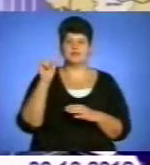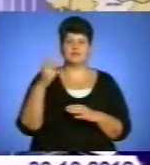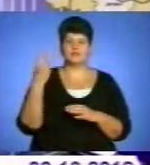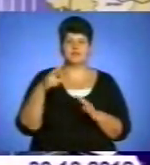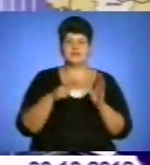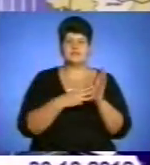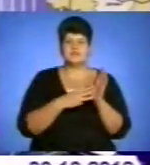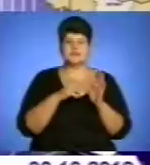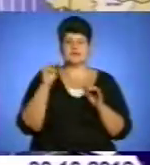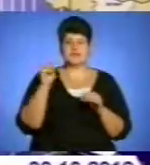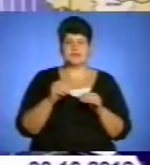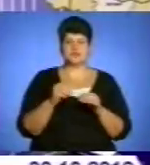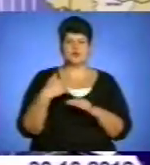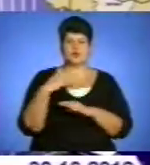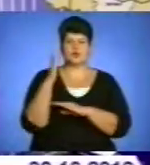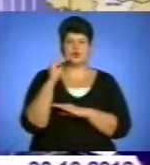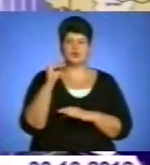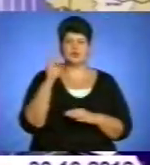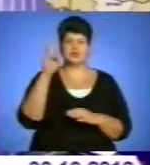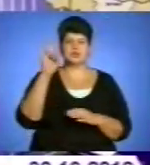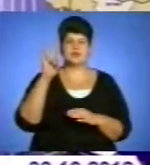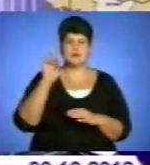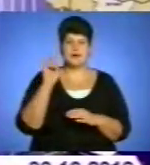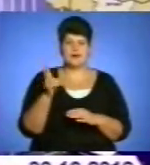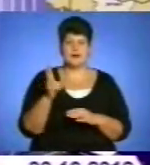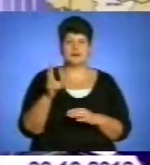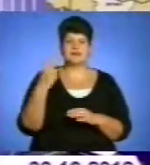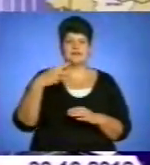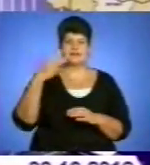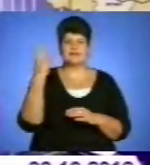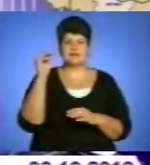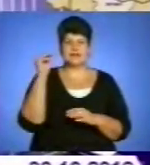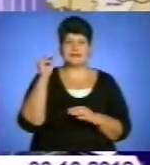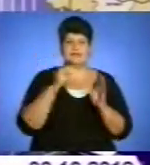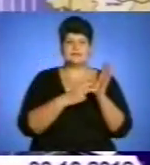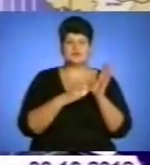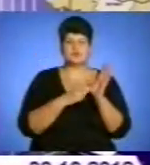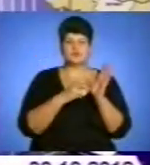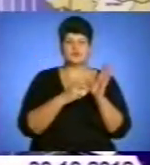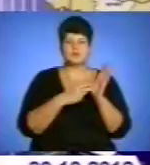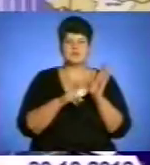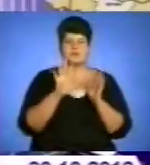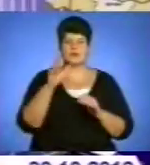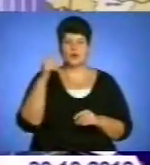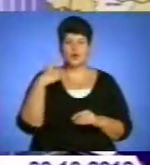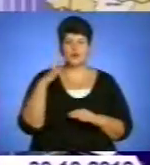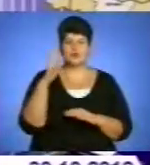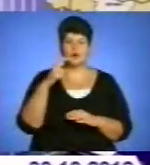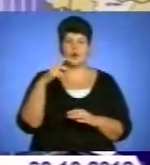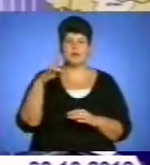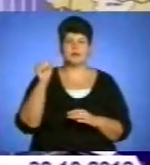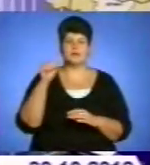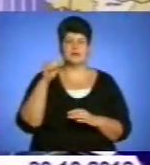990 голосів. Юшняк Микола Володимирович – 22 775 голосів. Хопяна